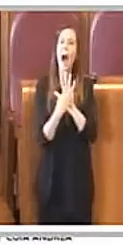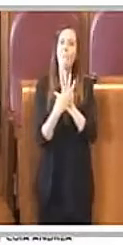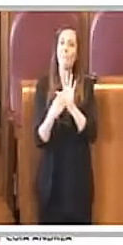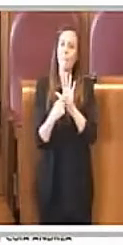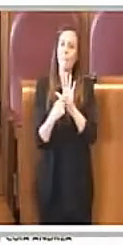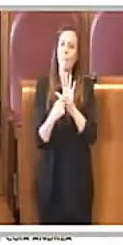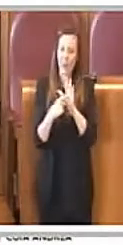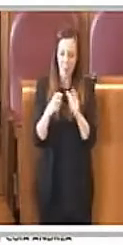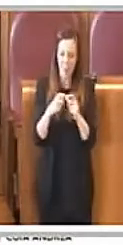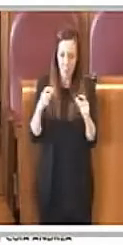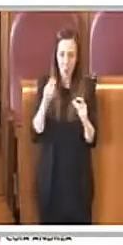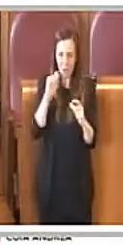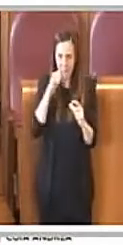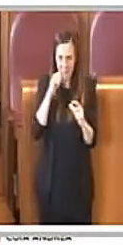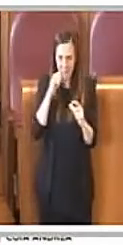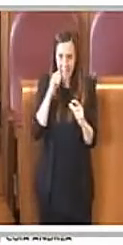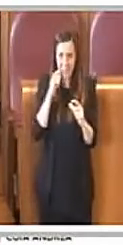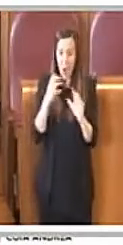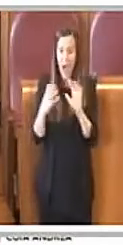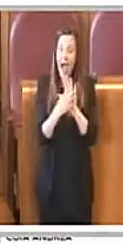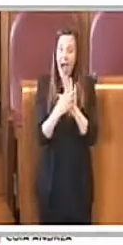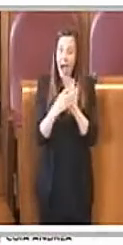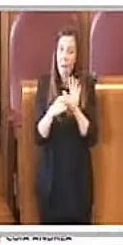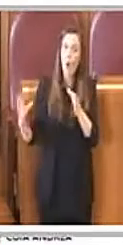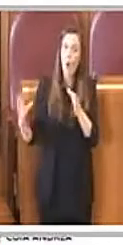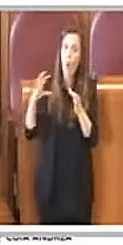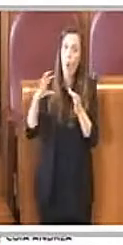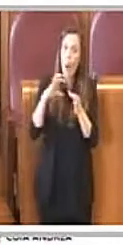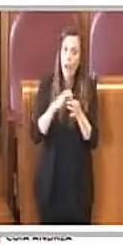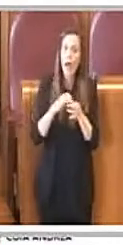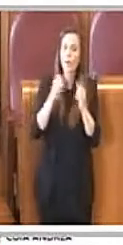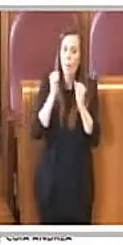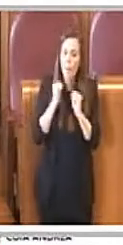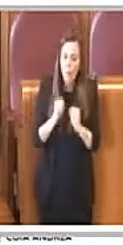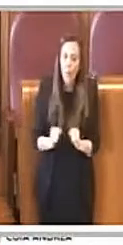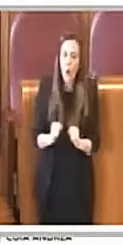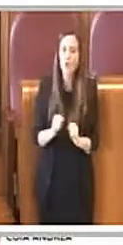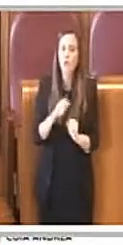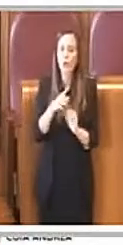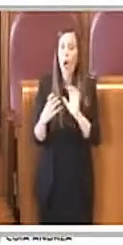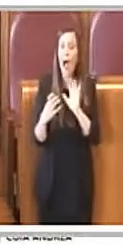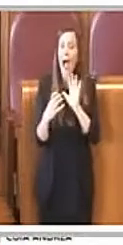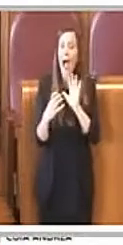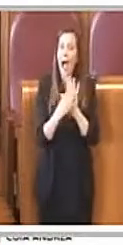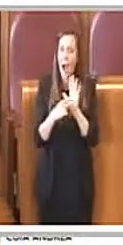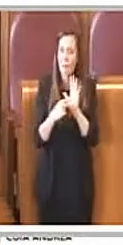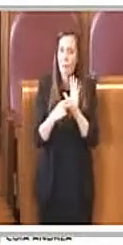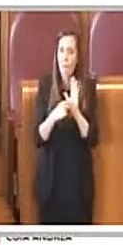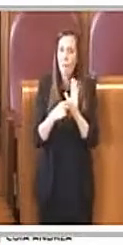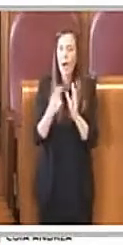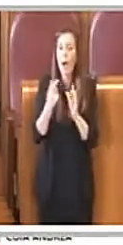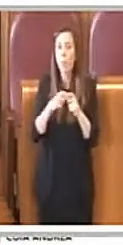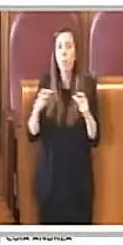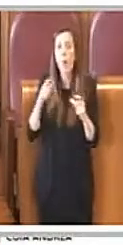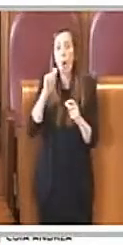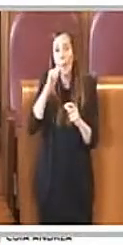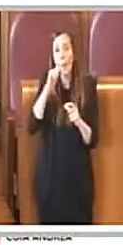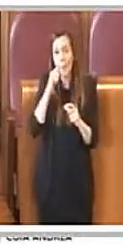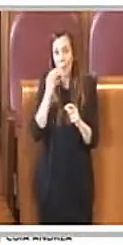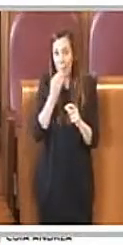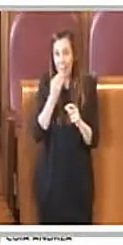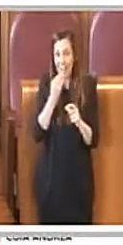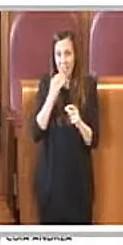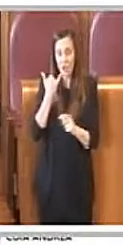di questi buoni pasto, che in questo modo possono avere immediatamente tramite questa app accreditati questi buoni pasto sul loro